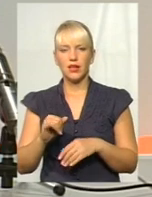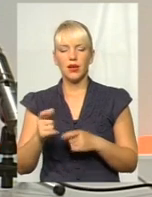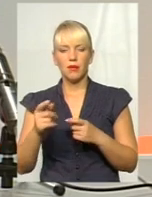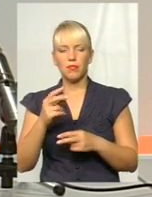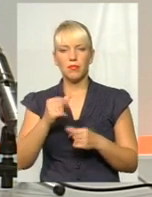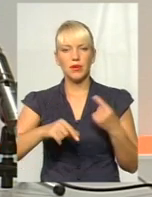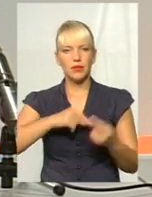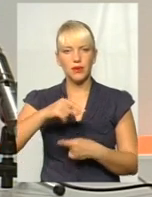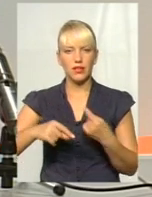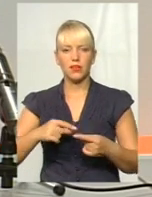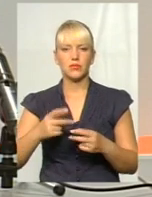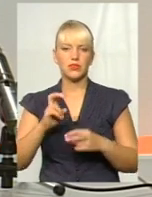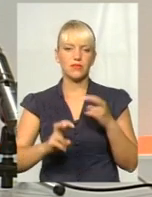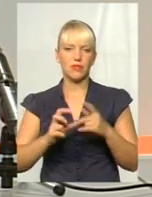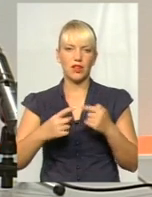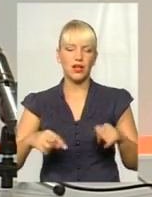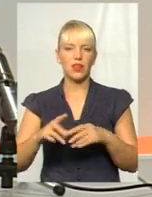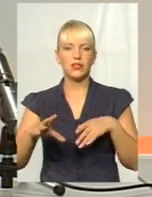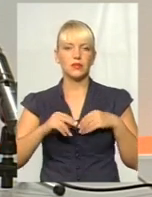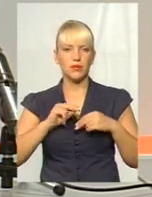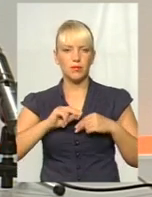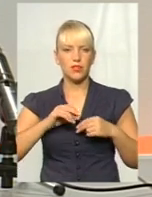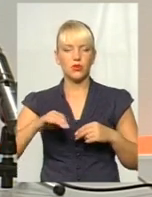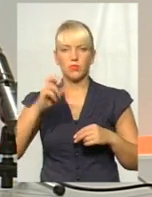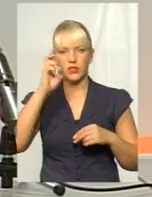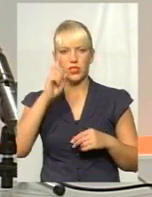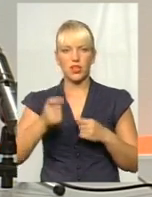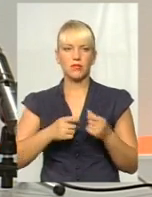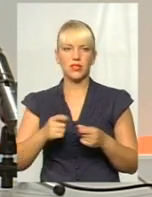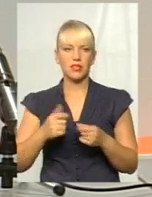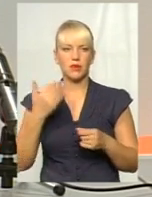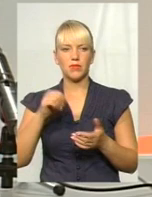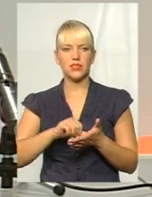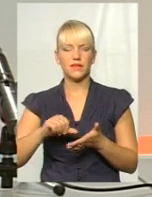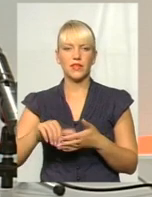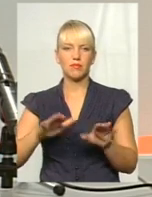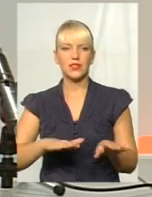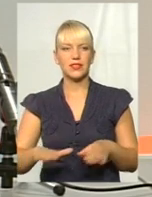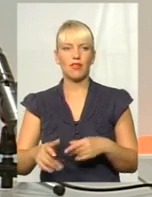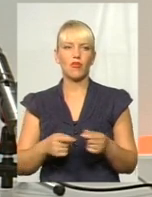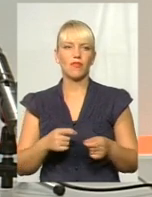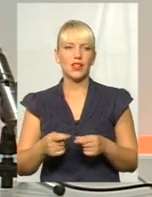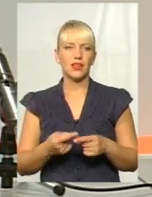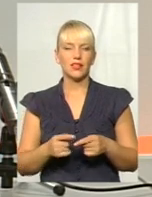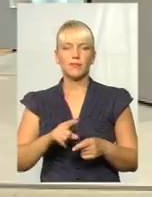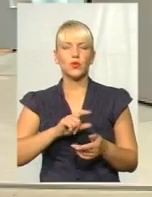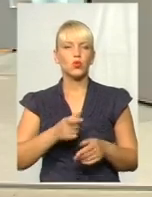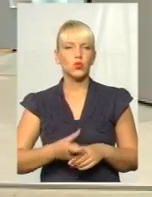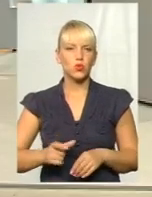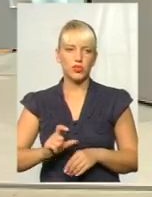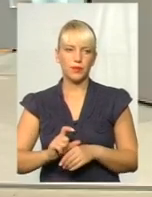І, звичайно, в співпраці з обласною державною адміністрацією, і представниками місцевої влади, міста, дуже